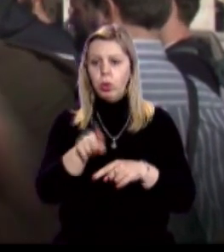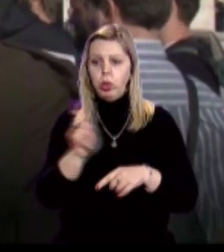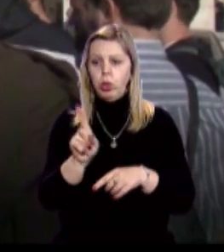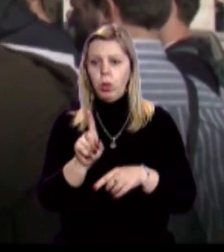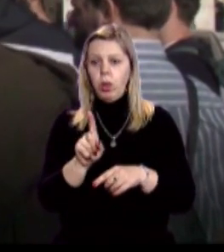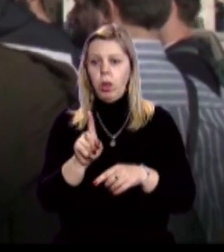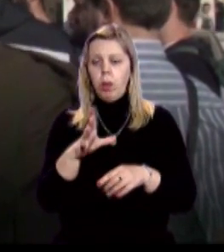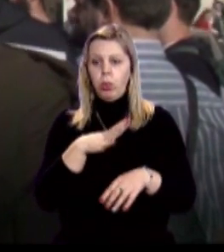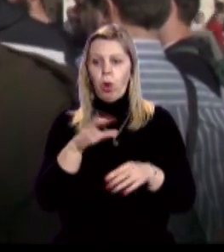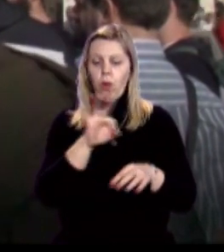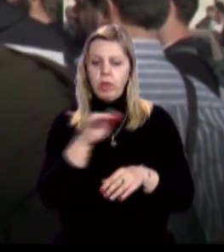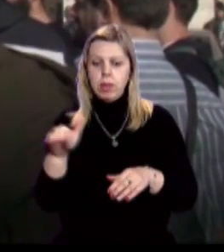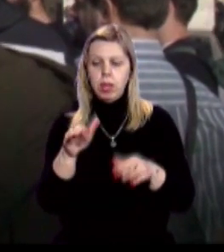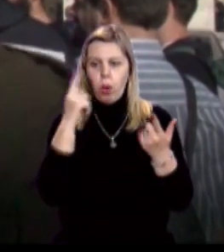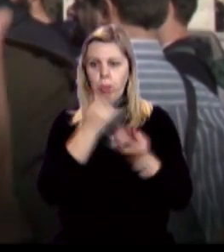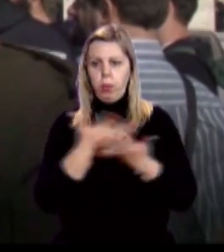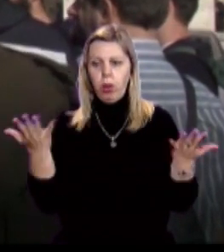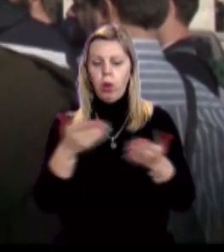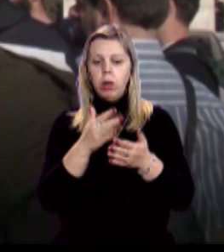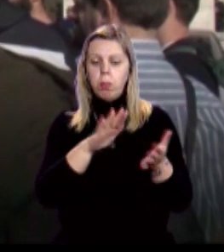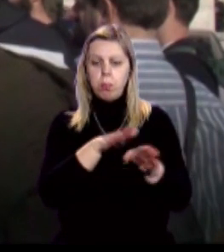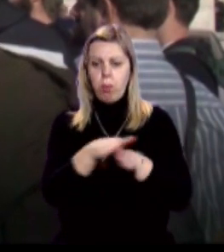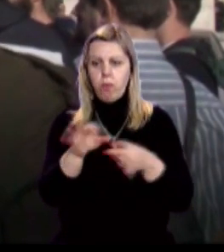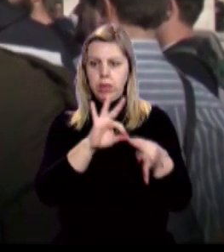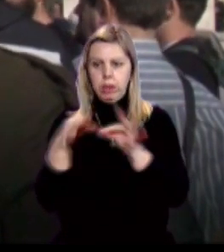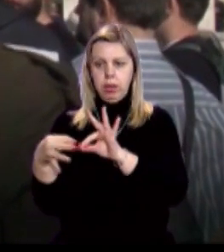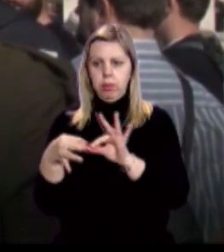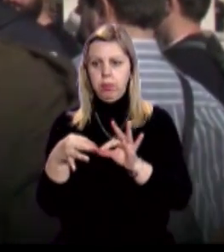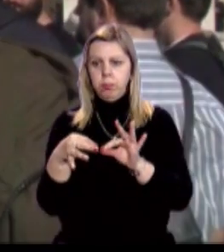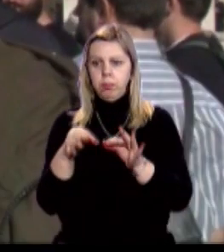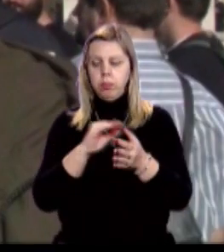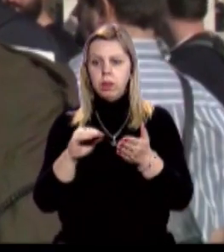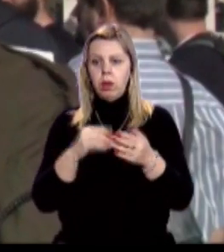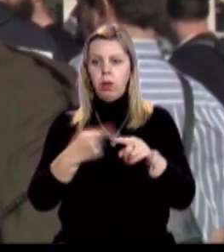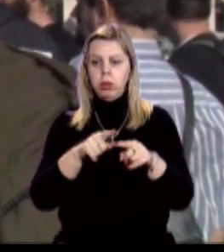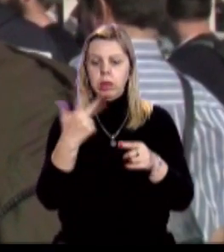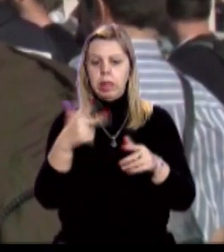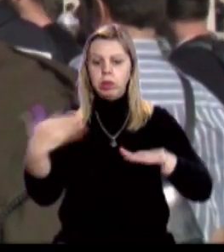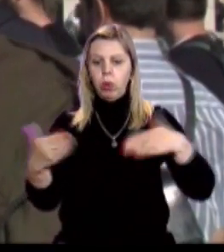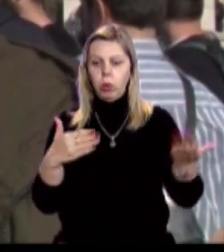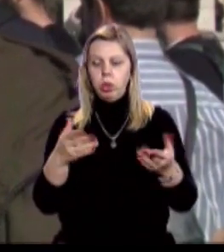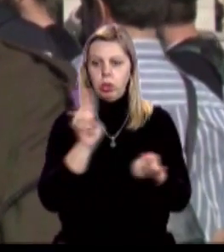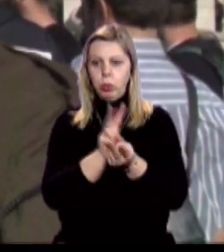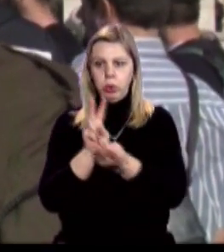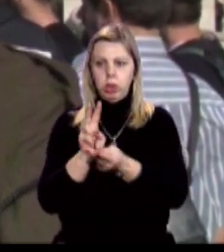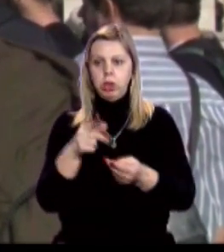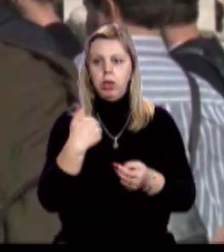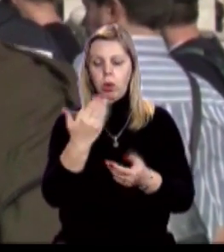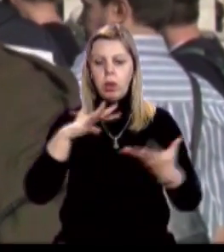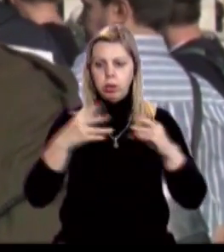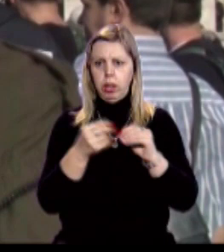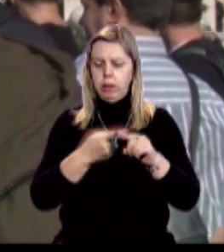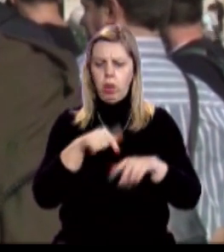була офіційно опублікована повний текст так званих трьохсторонньої зустрічі. Його